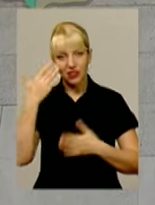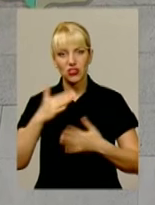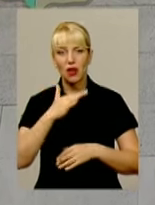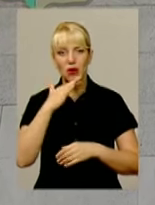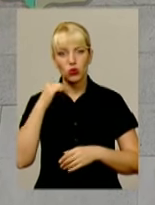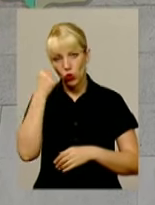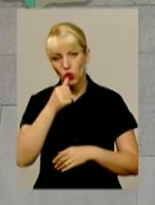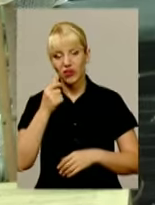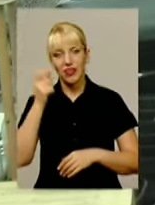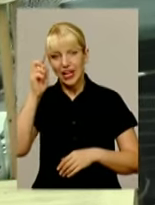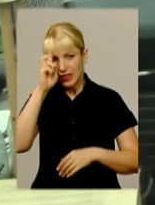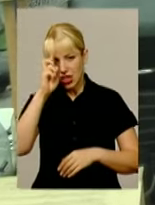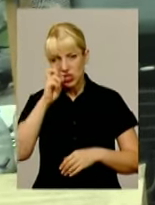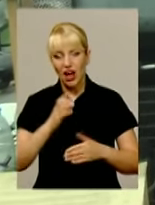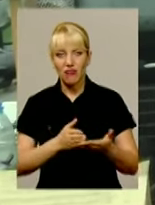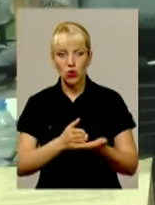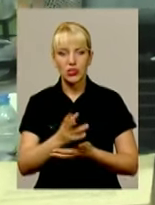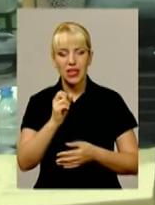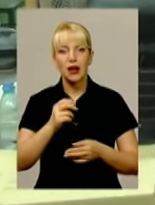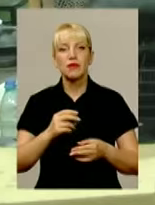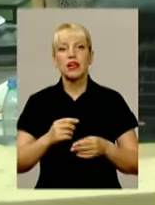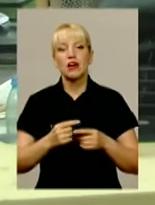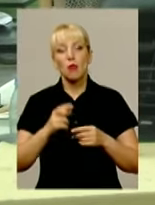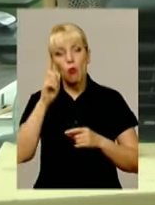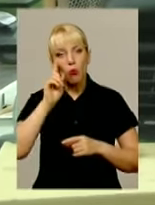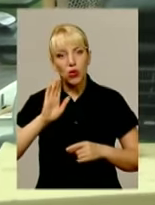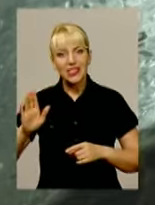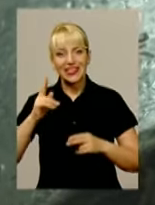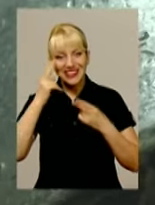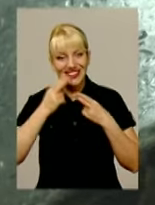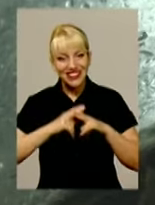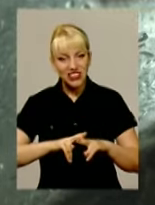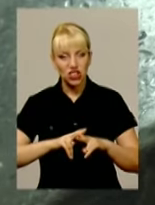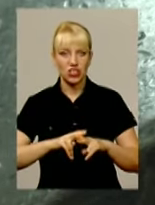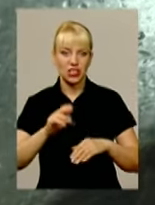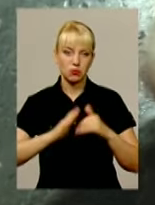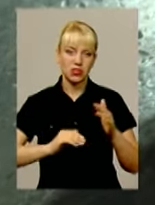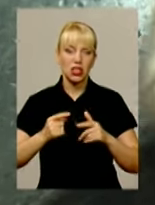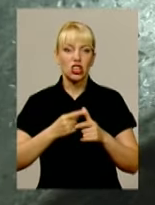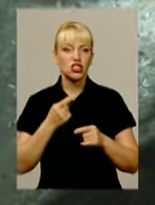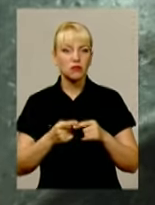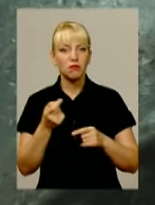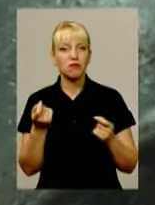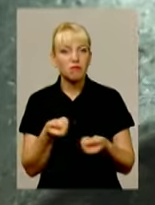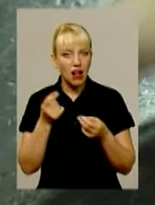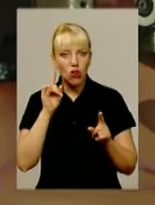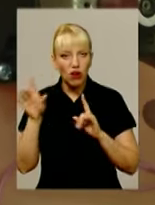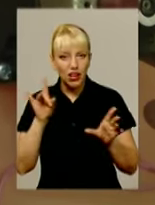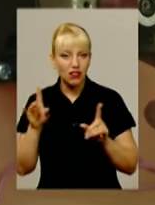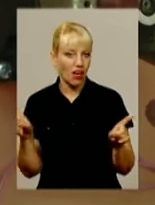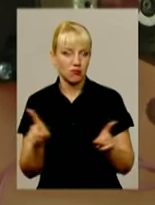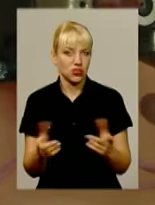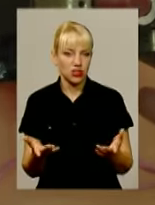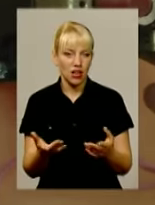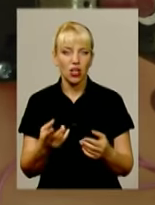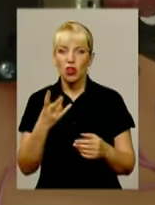рік держава тримає курс на популяризацію технічних спеціальностей. Та чи то рекламують їх мляво, чи стереотип важко зламати, але віз поки що з